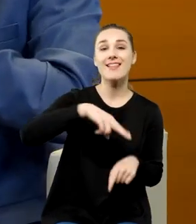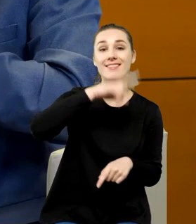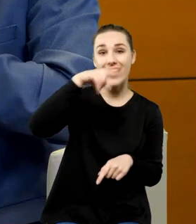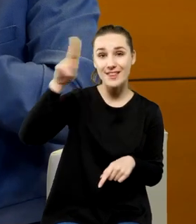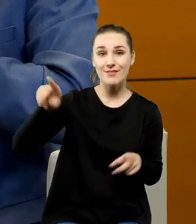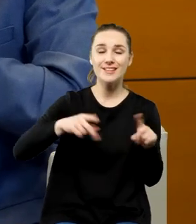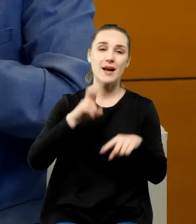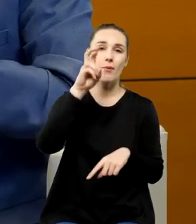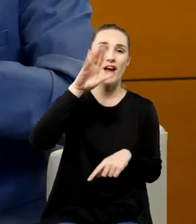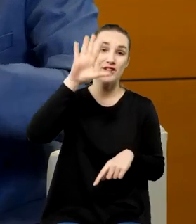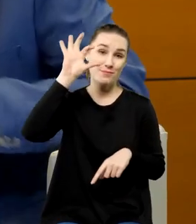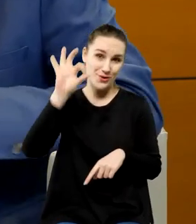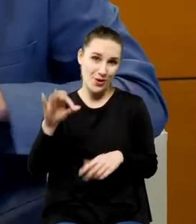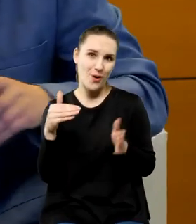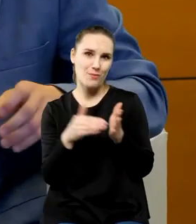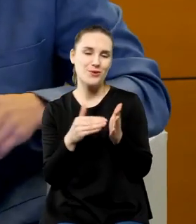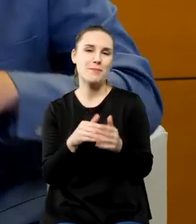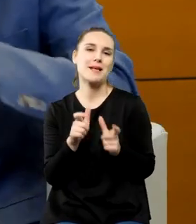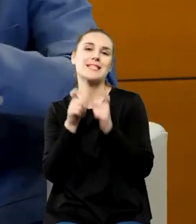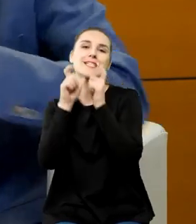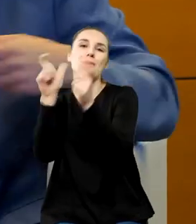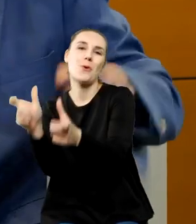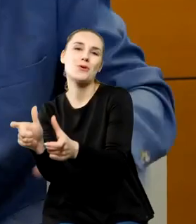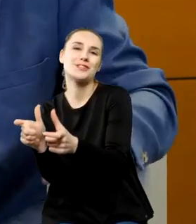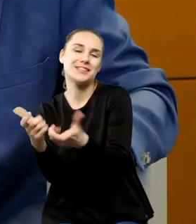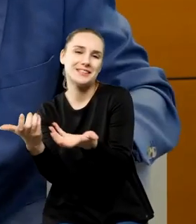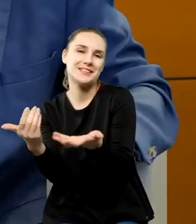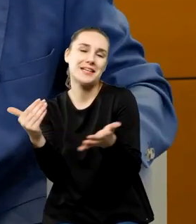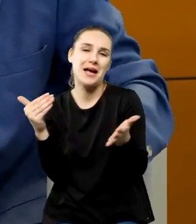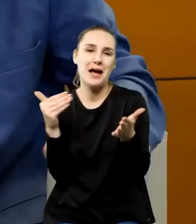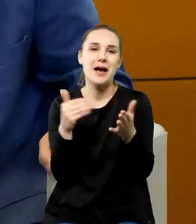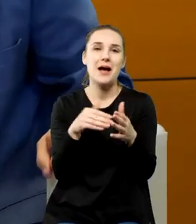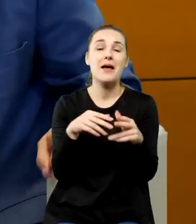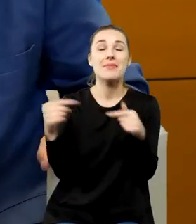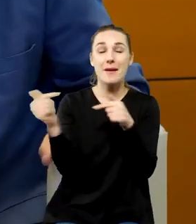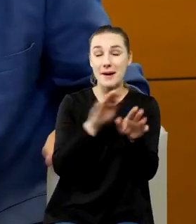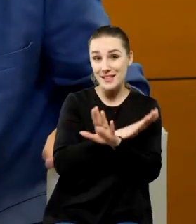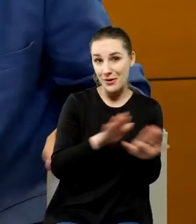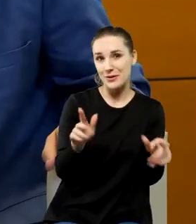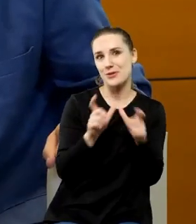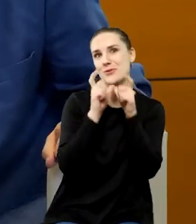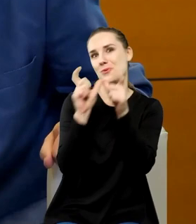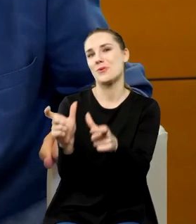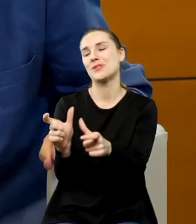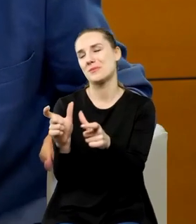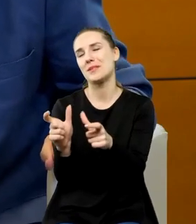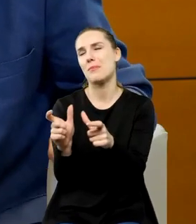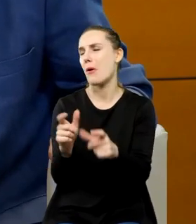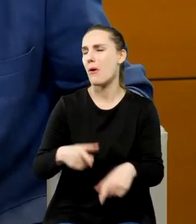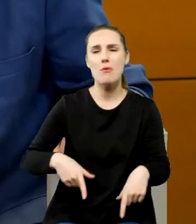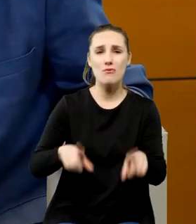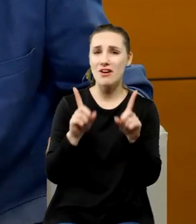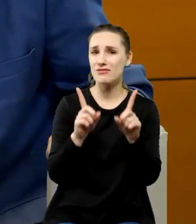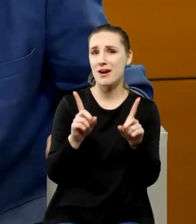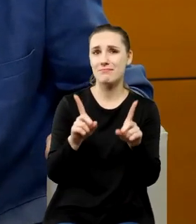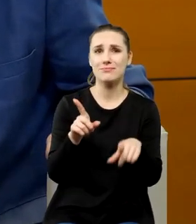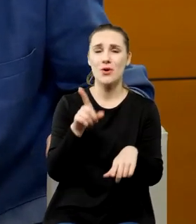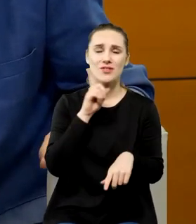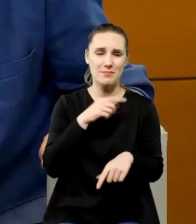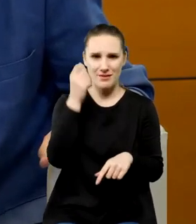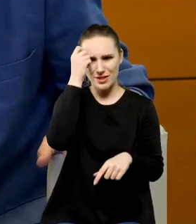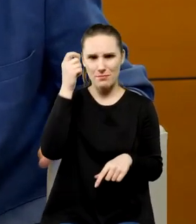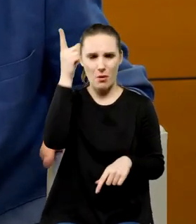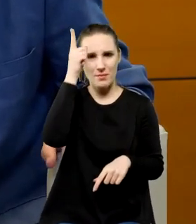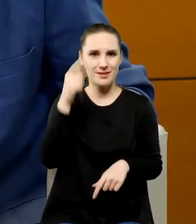można by się odezwać w ramach wniosków po tej debacie bo wydaje mi się że to jest rzeczywiście pomysł który mógłby